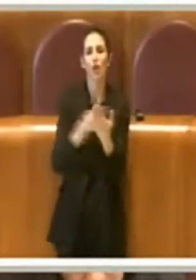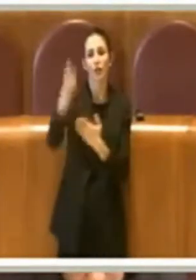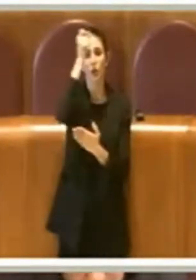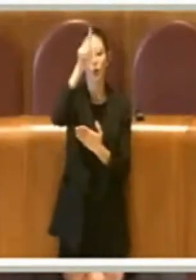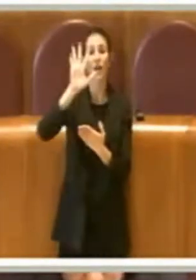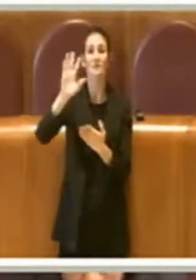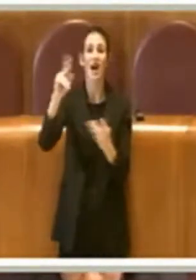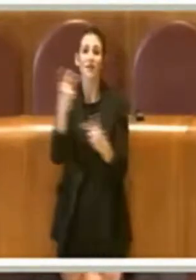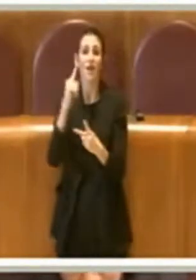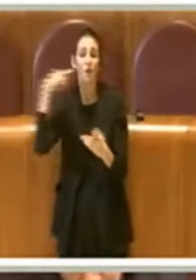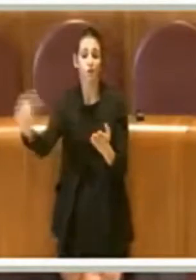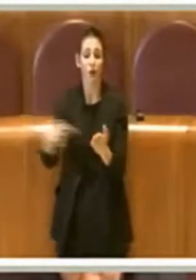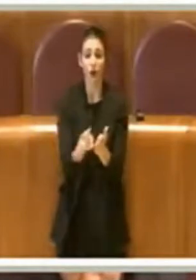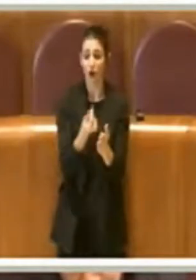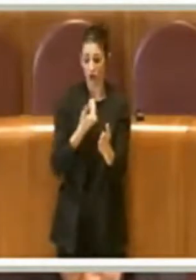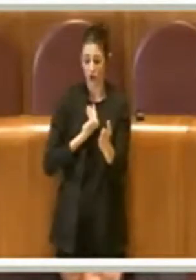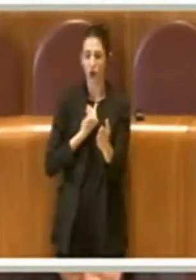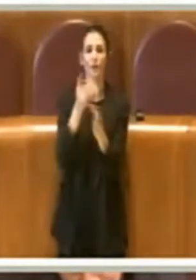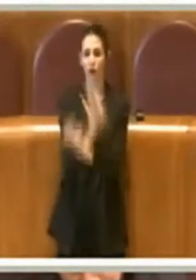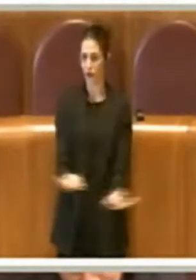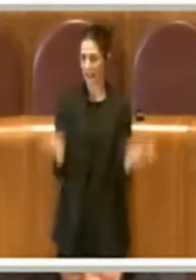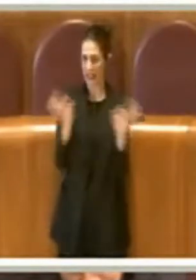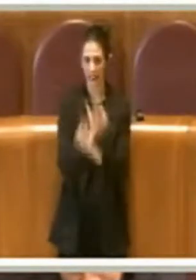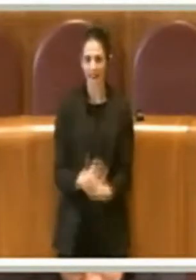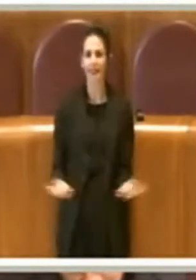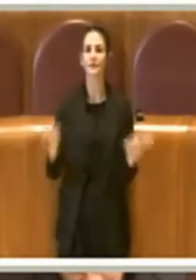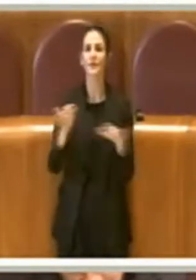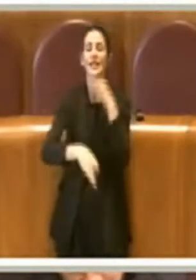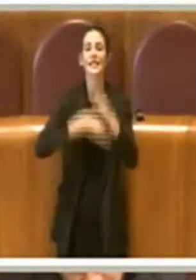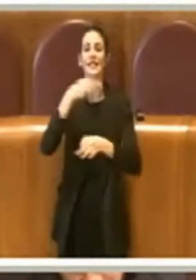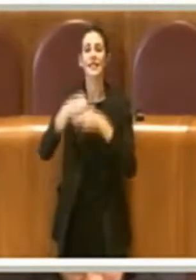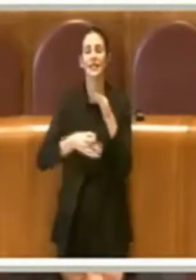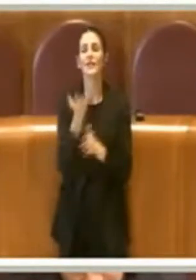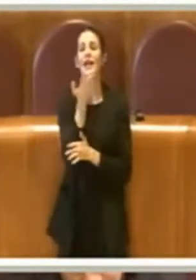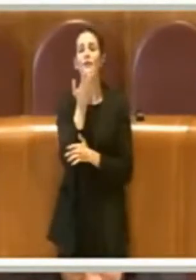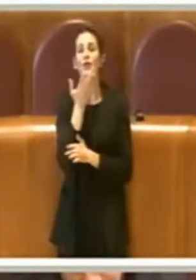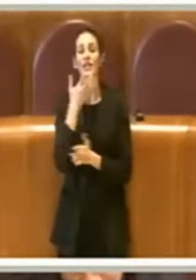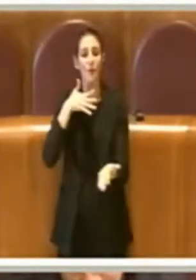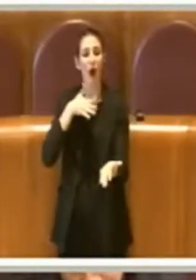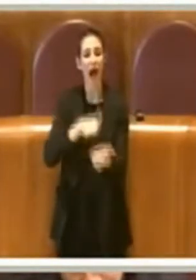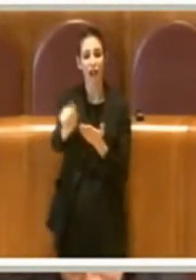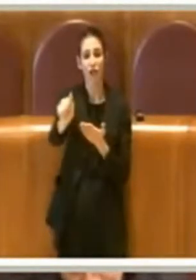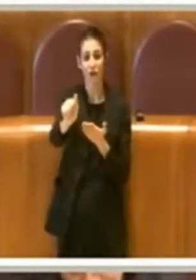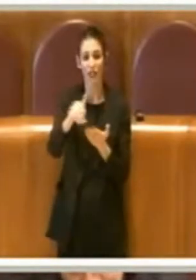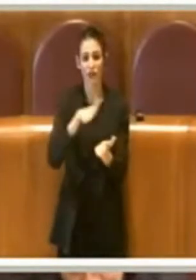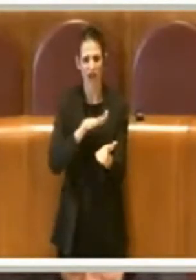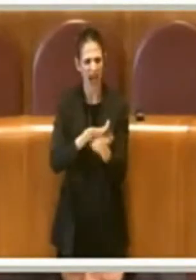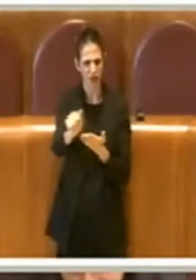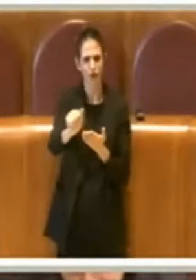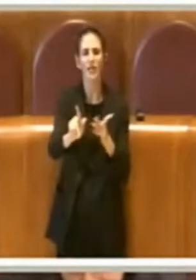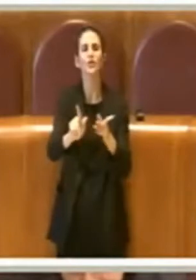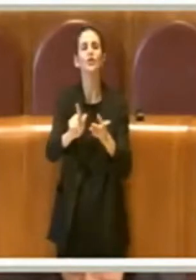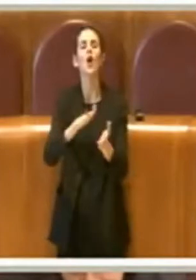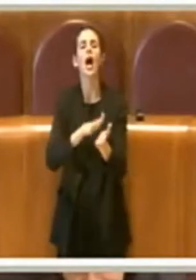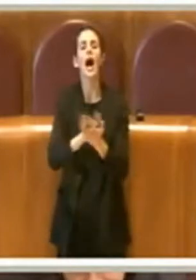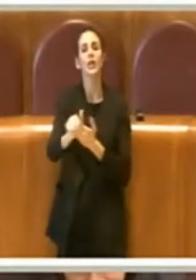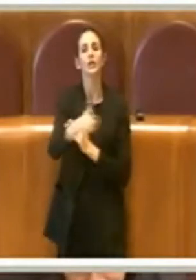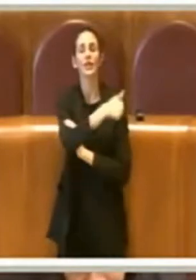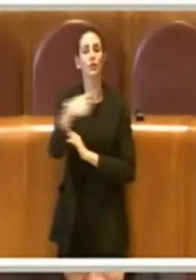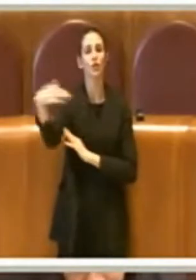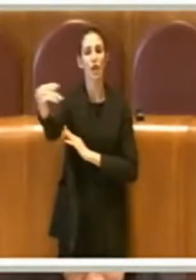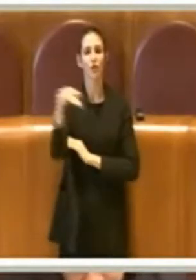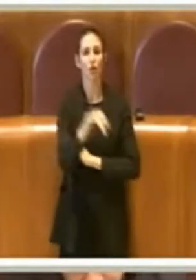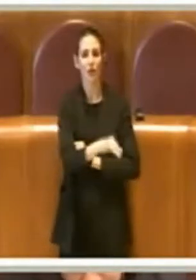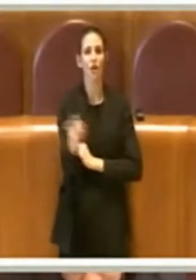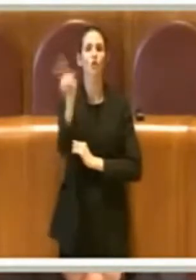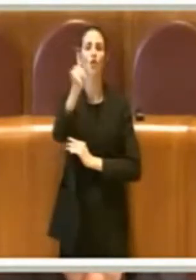economico. E quindi prevedendo esenzioni totali se ci sono progetti presentati senza scopo di lucro o